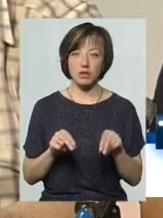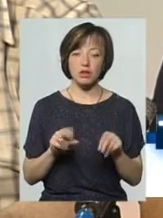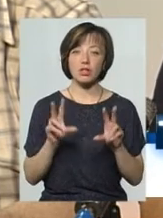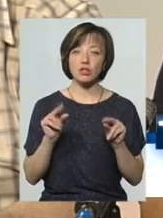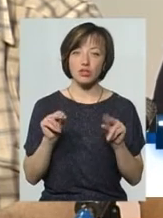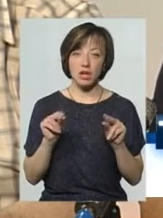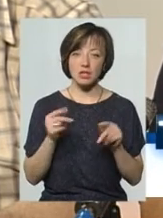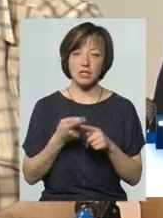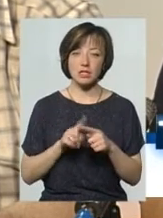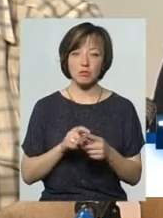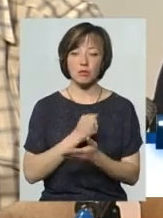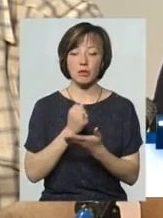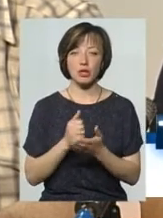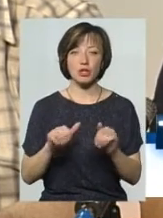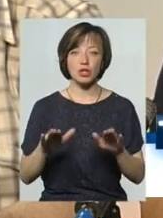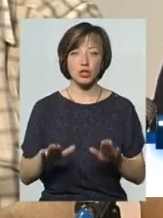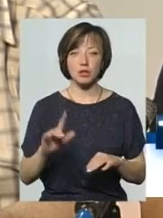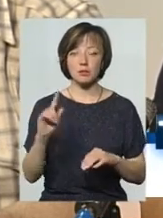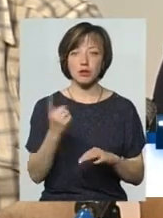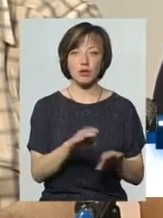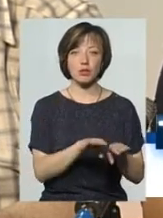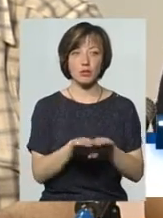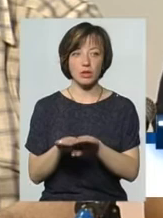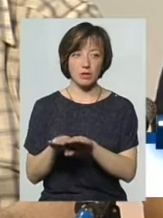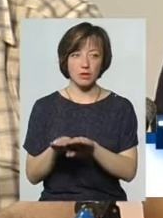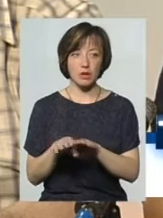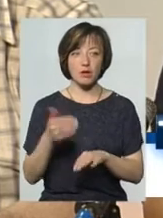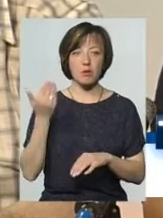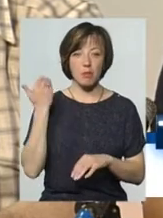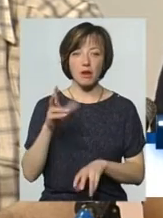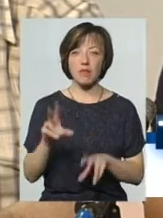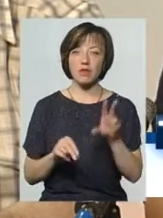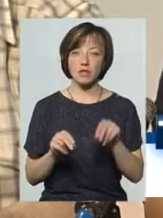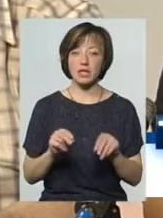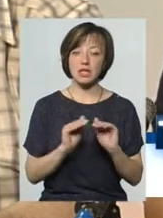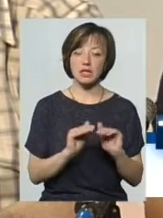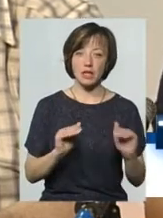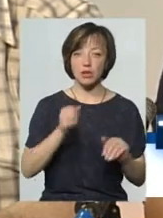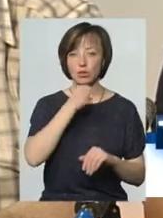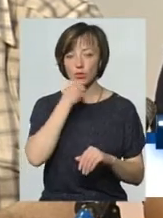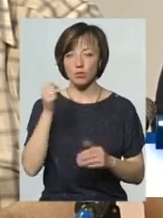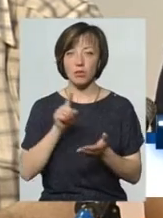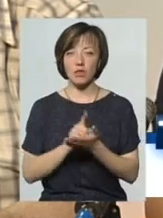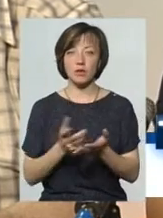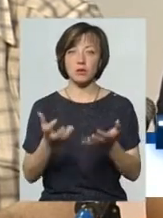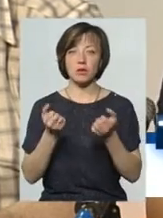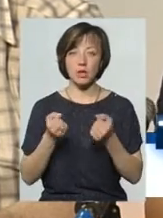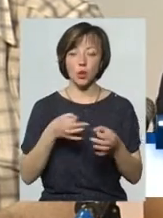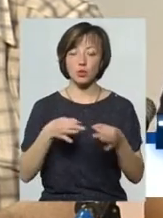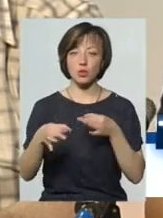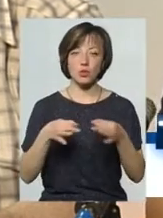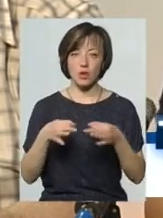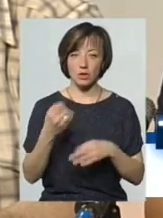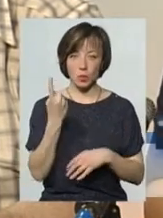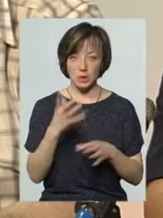щастя було прийнято рішення, щоб на первинному рівні, тобто попередньо вважалося, що і дітей, і дорослих повинен приймати і консультувати